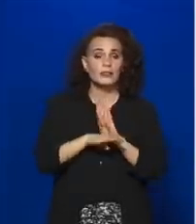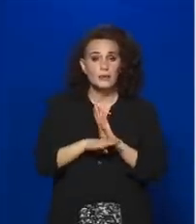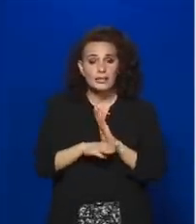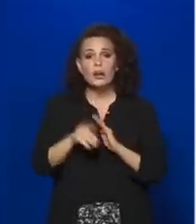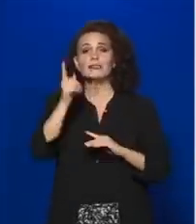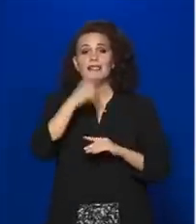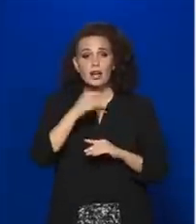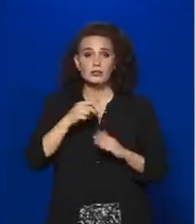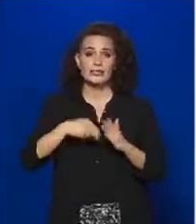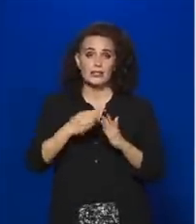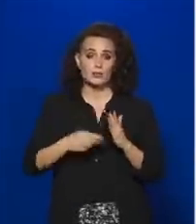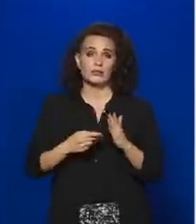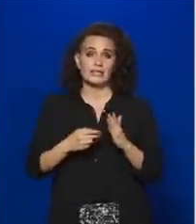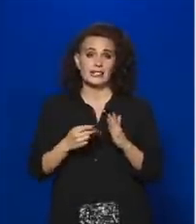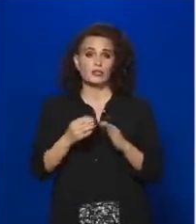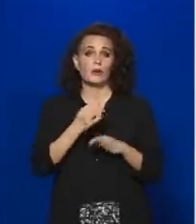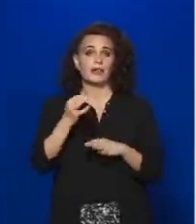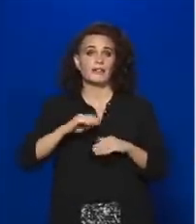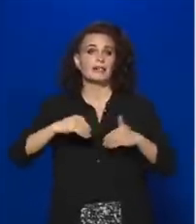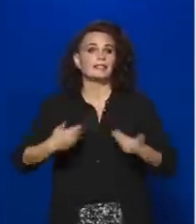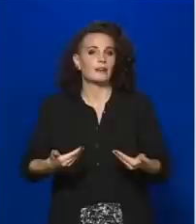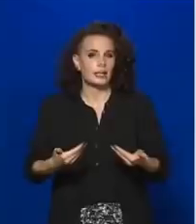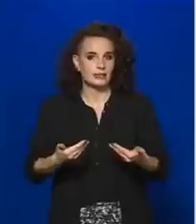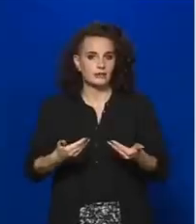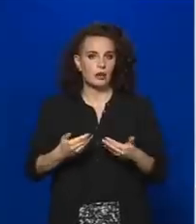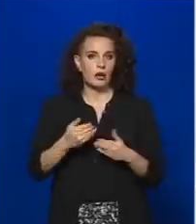napjává nyilvánítja június 4-ét Romániában.